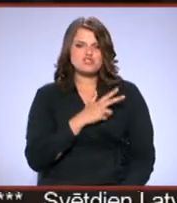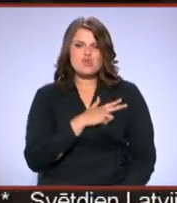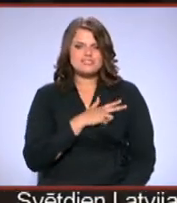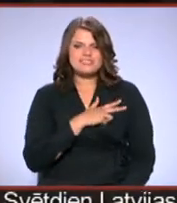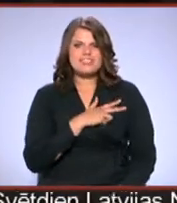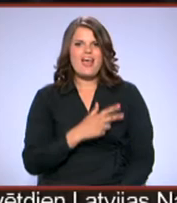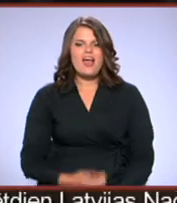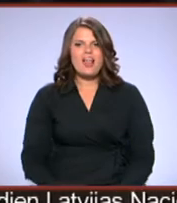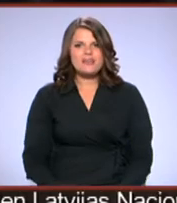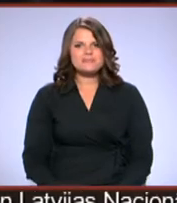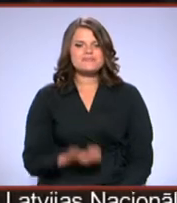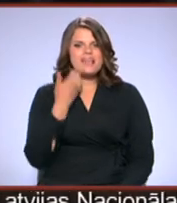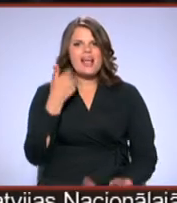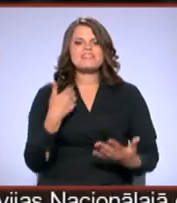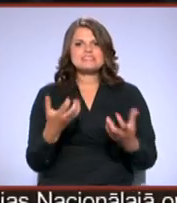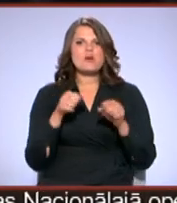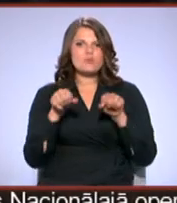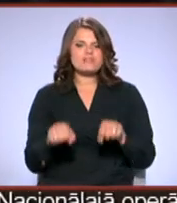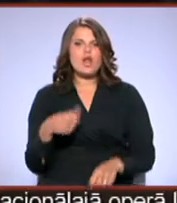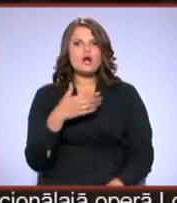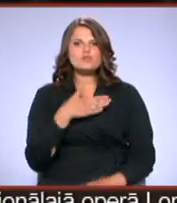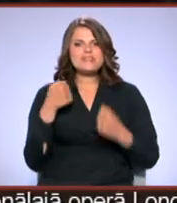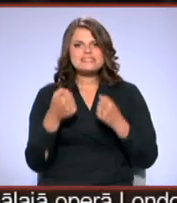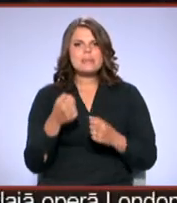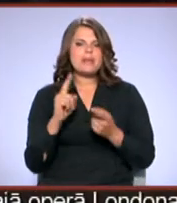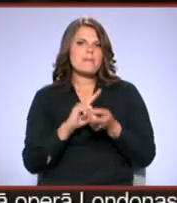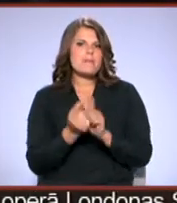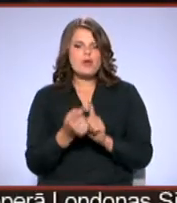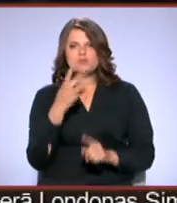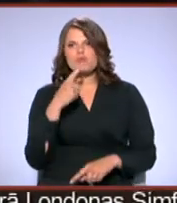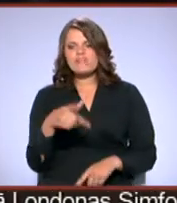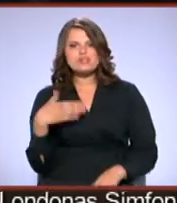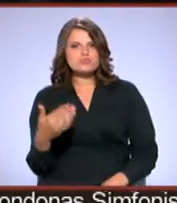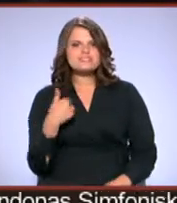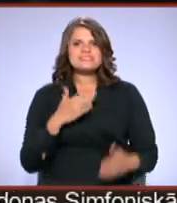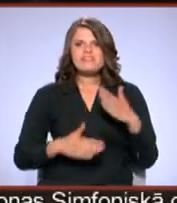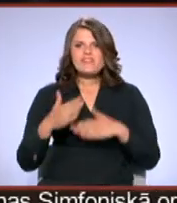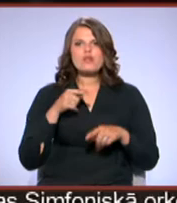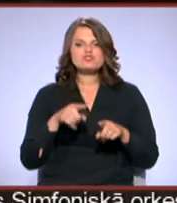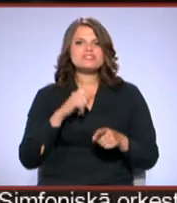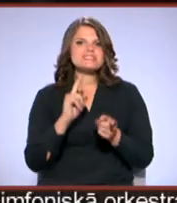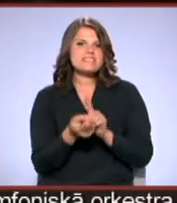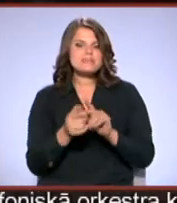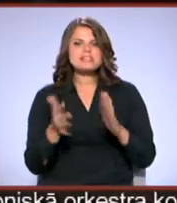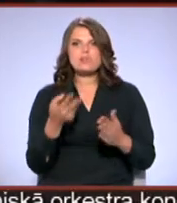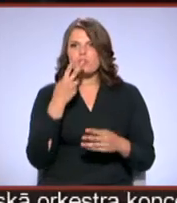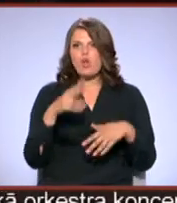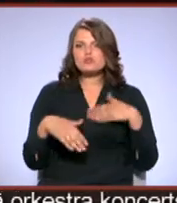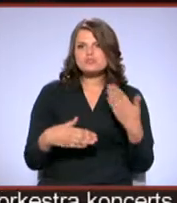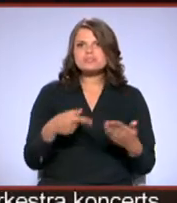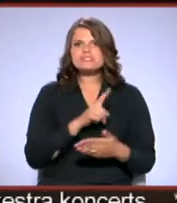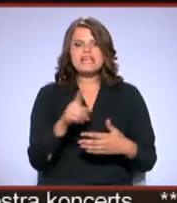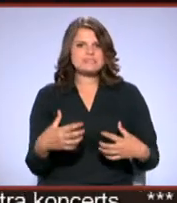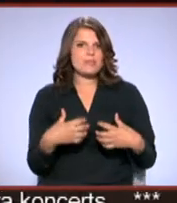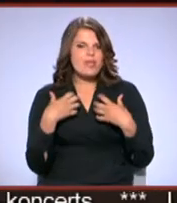iegūstu varu, es ļoti stipri mainos. No vienas puses es vēlo šīs izmaiņas, bet no otras tās ir